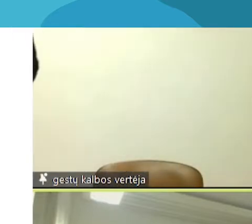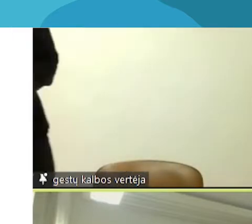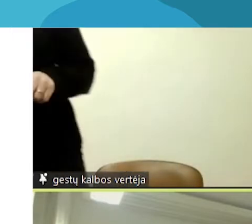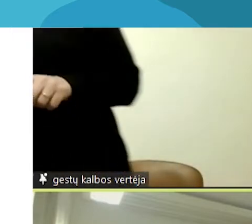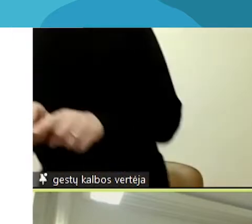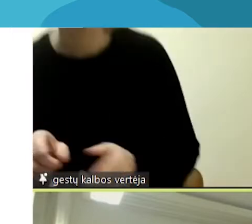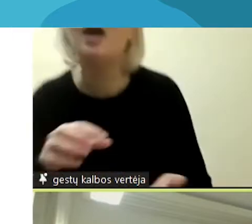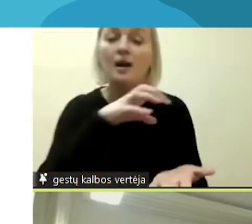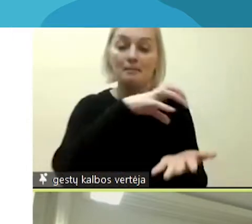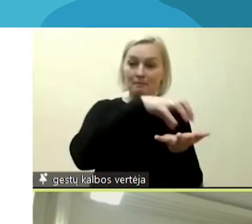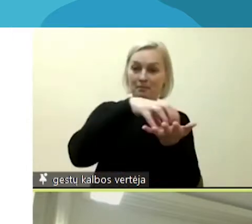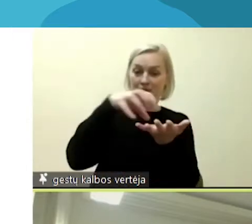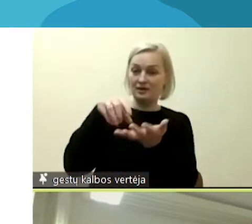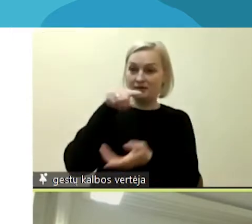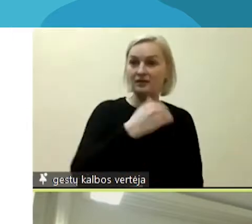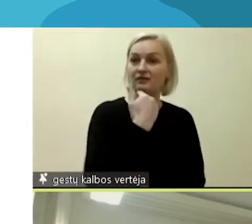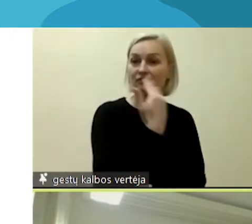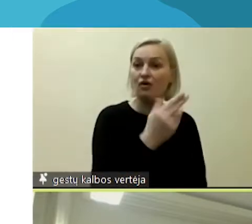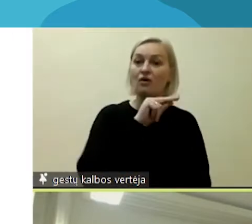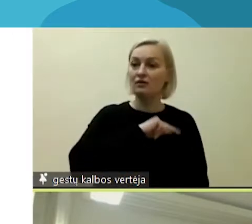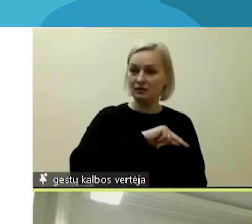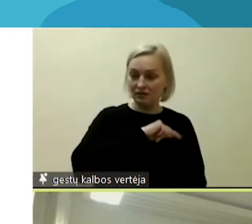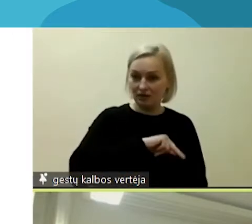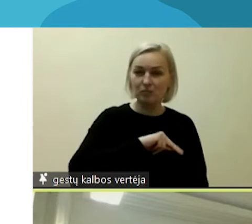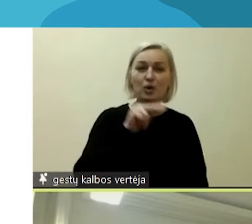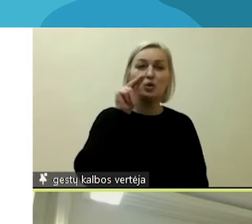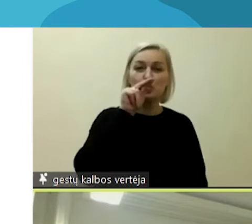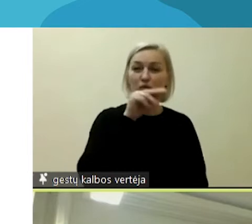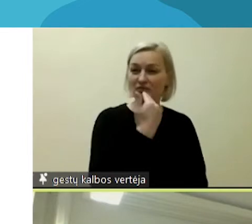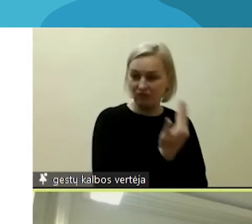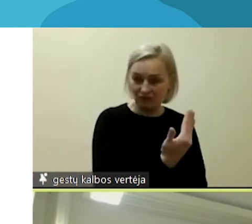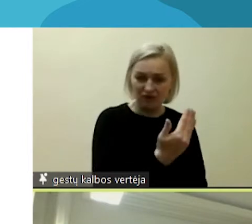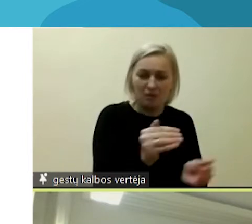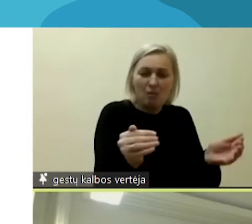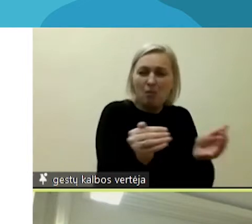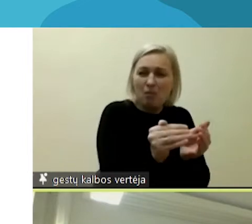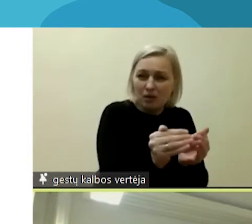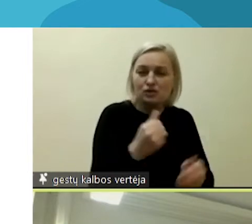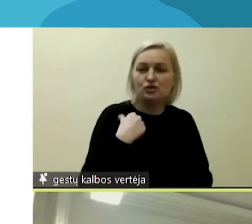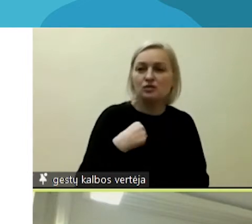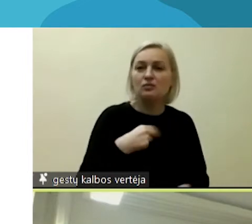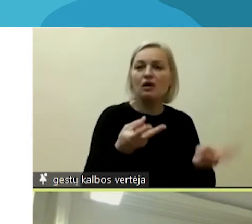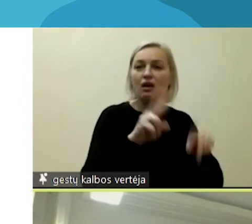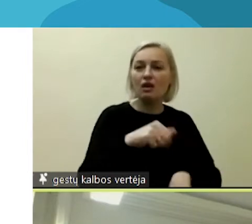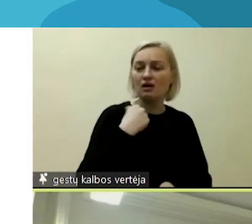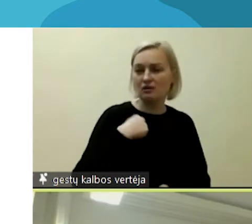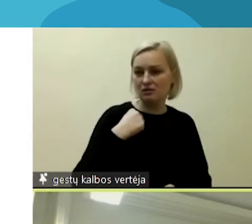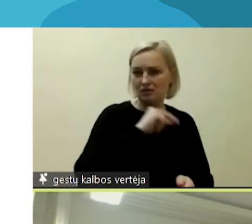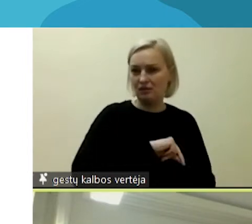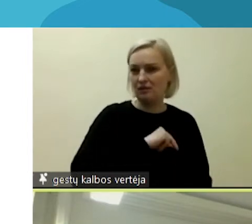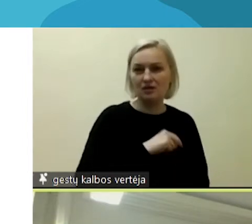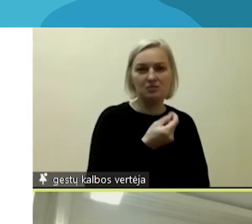nepykantos nusikaltimai, buvo maži. likovo skelį žmonės skirti šiam